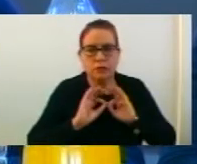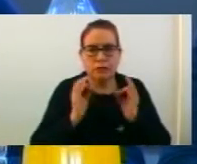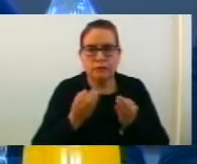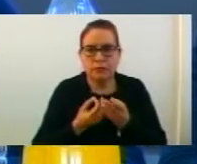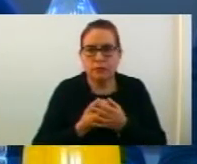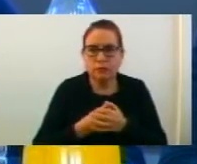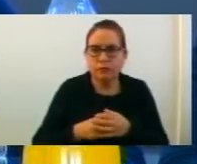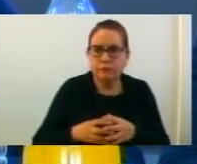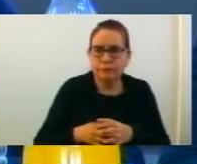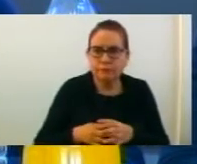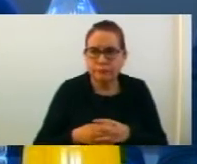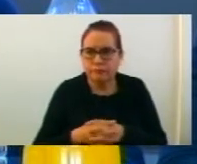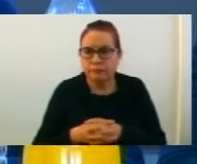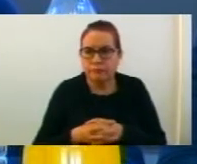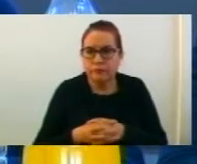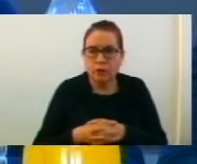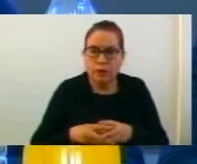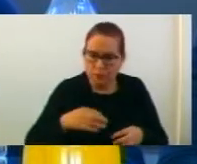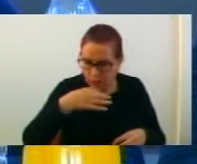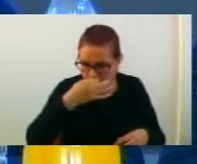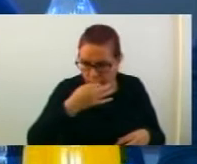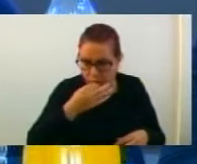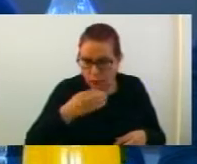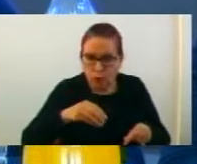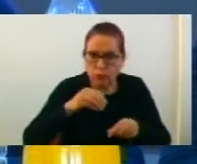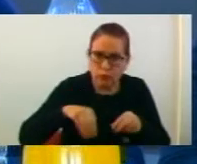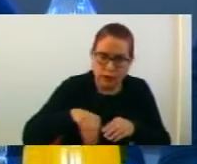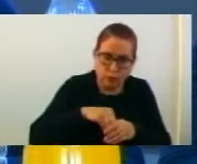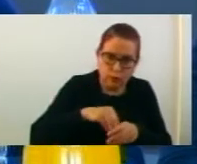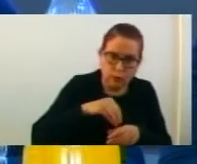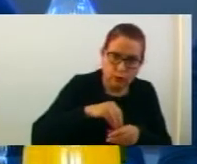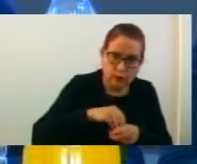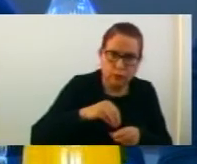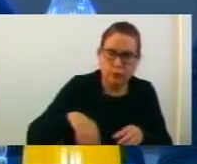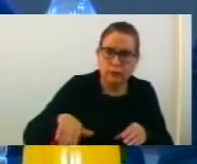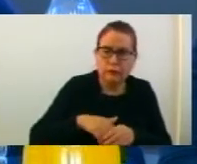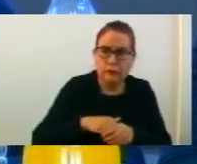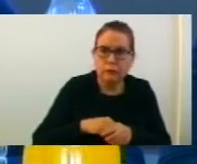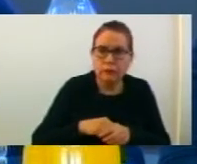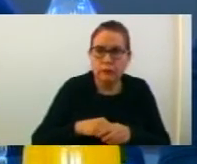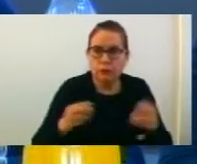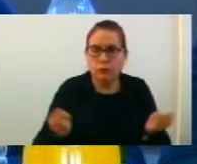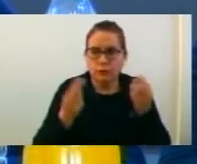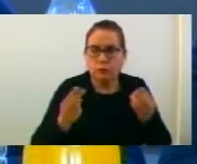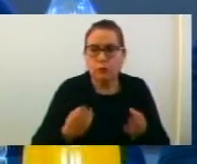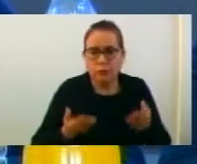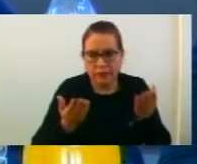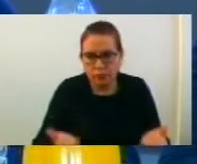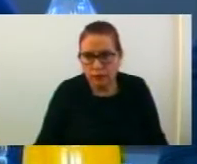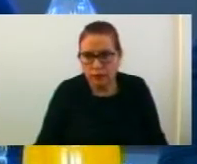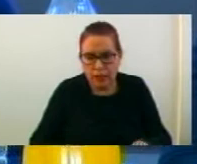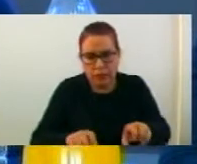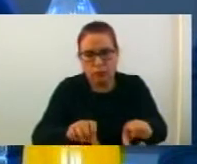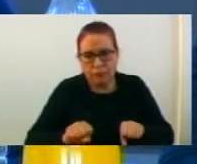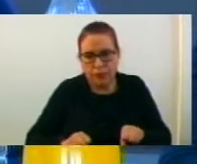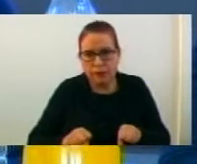служба на училиштето. Произнесувајќи се по анексот, комисијата е едногласно донеса заклучок со кој на Советот му предлага да го